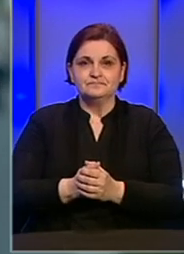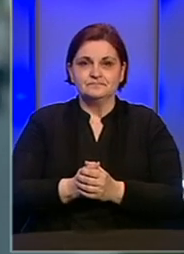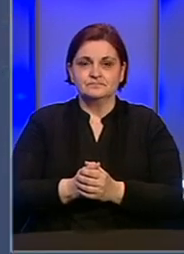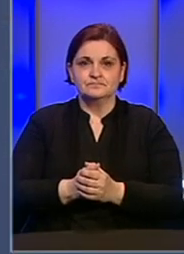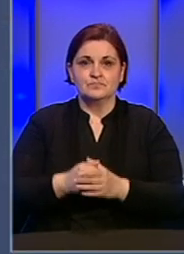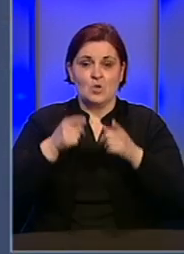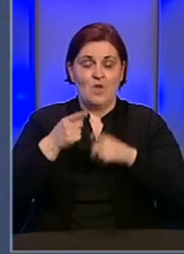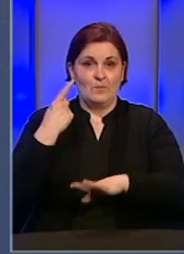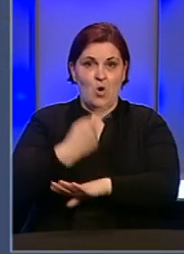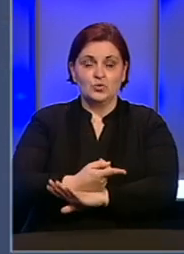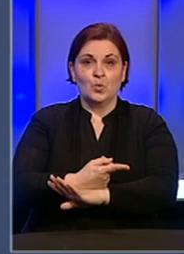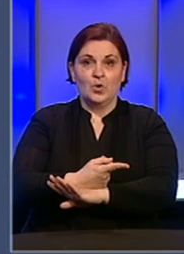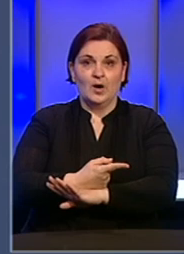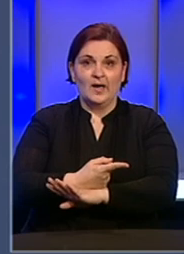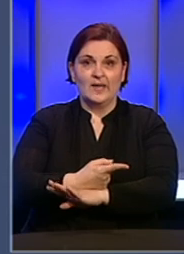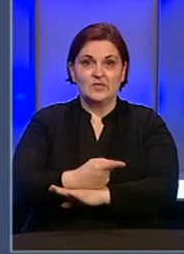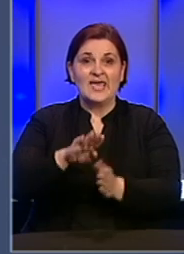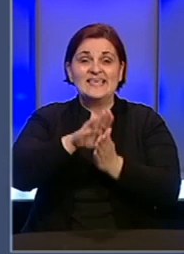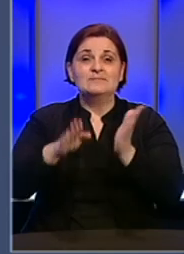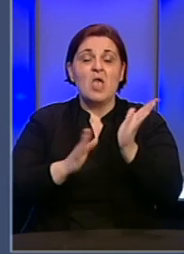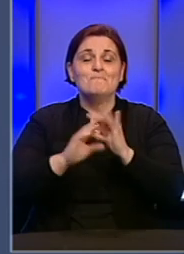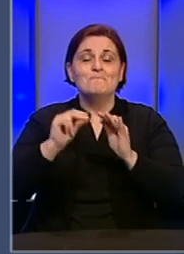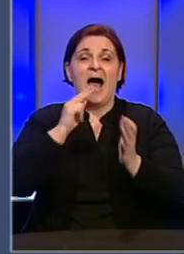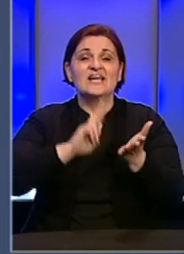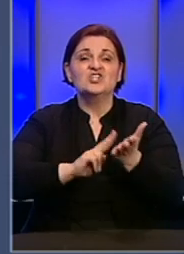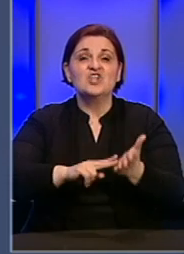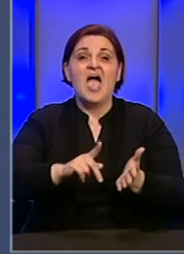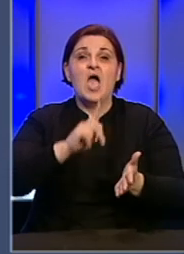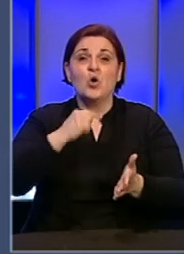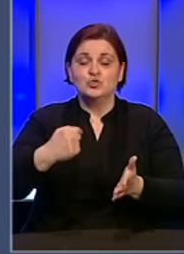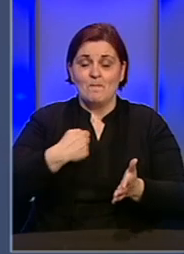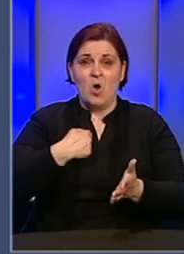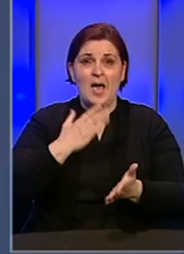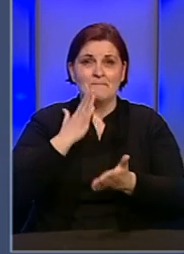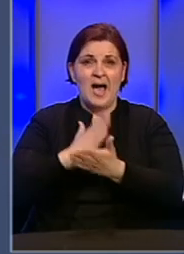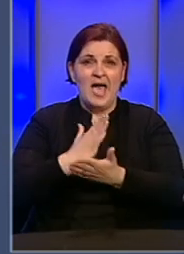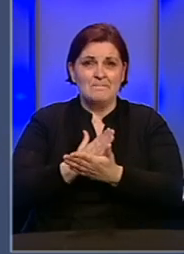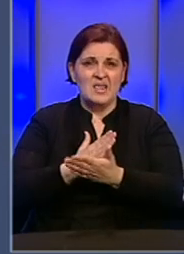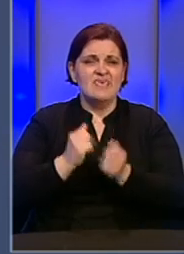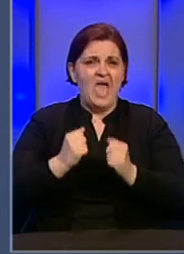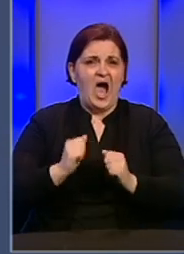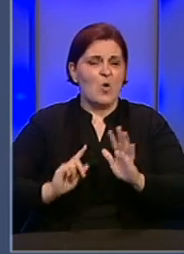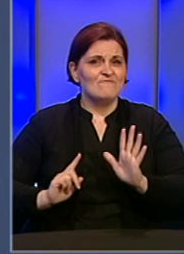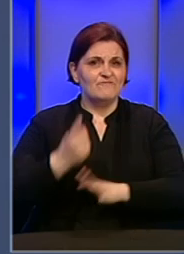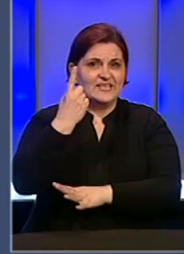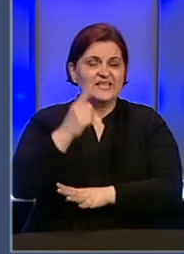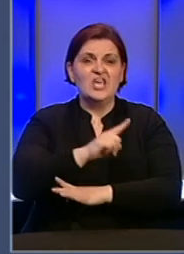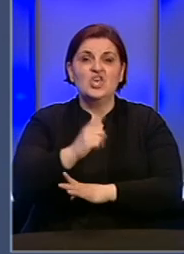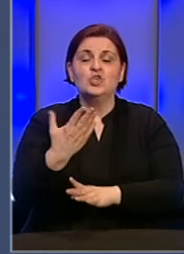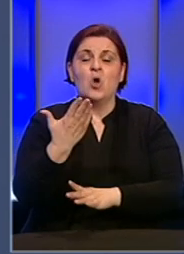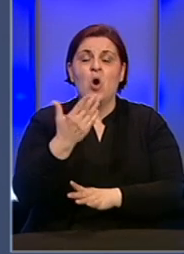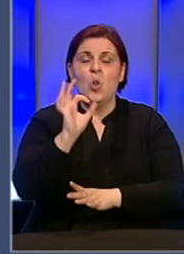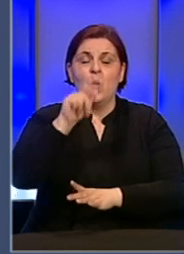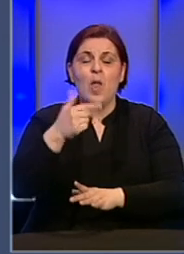Ovom odlukom smanjujemo marže koje su ponava bile prilično visoke, čak i do 50